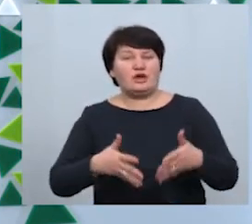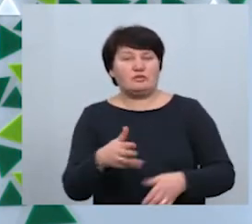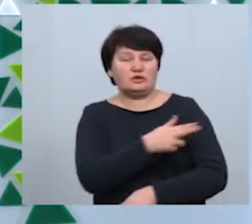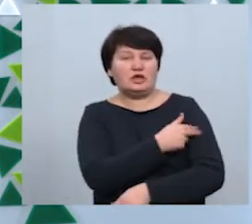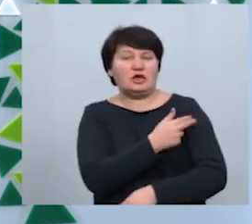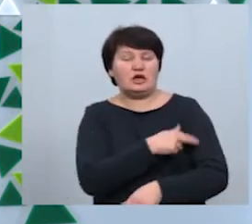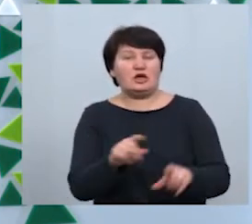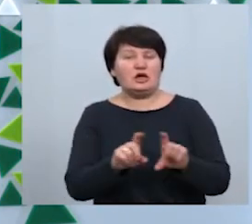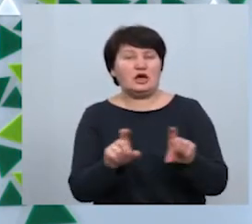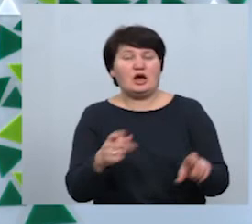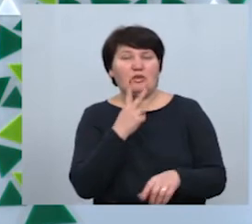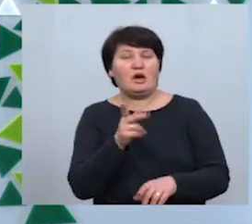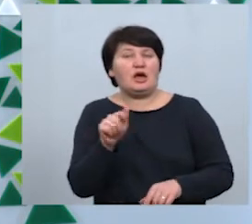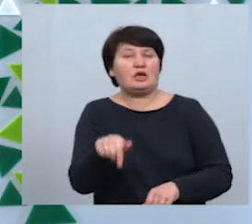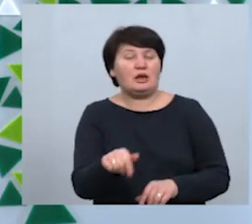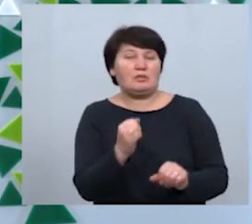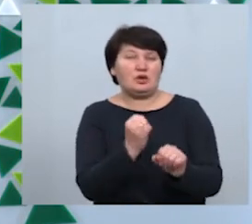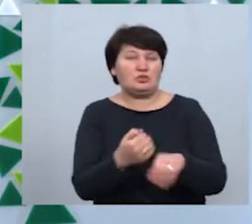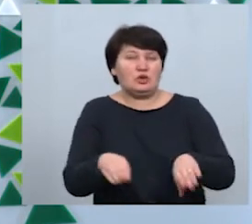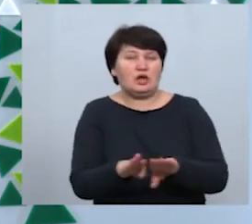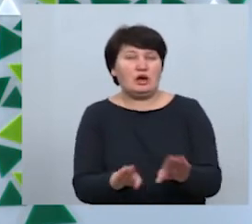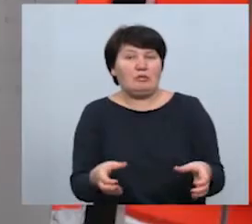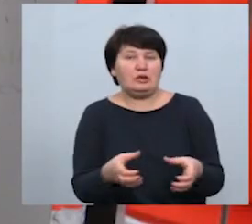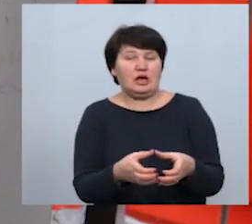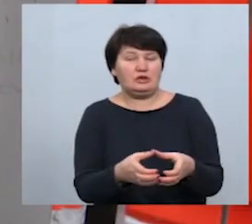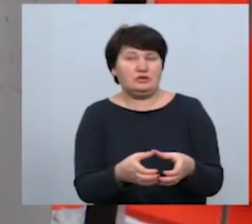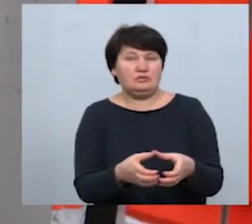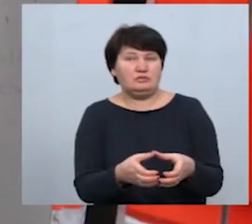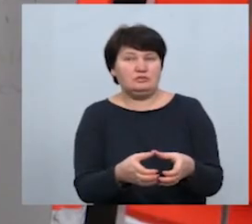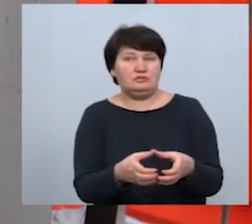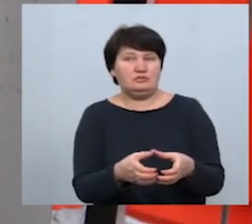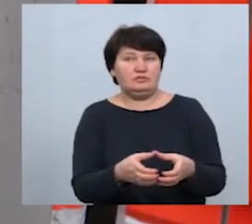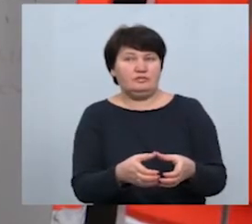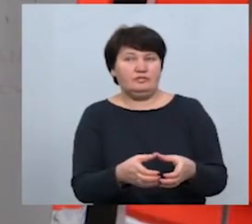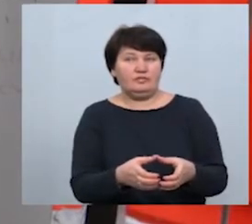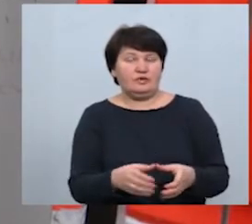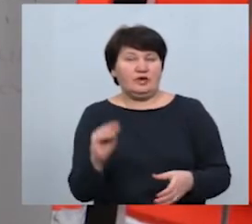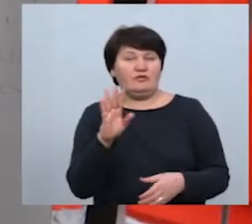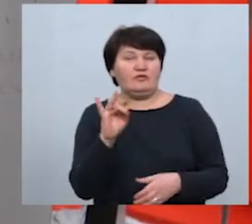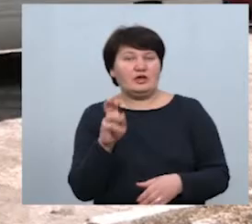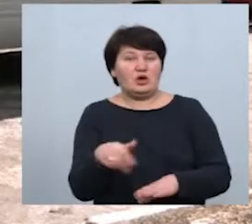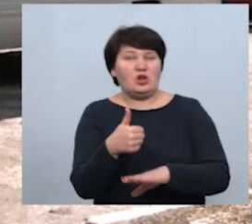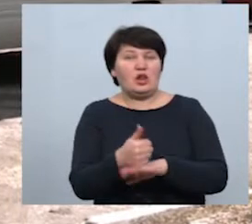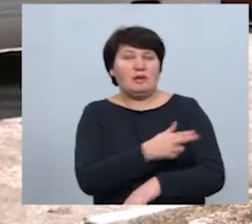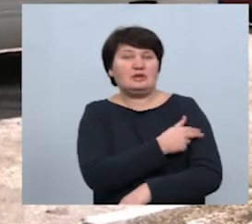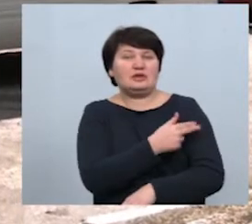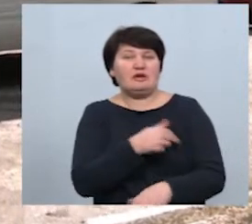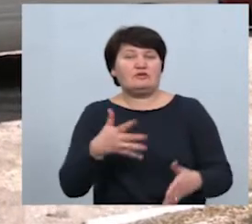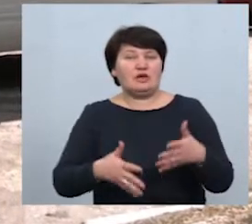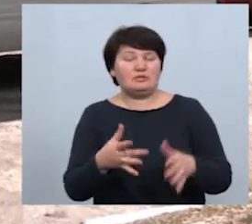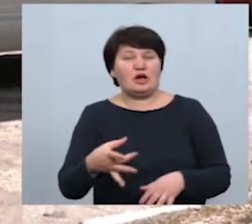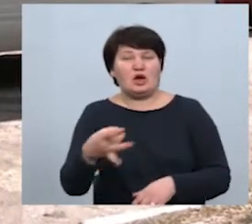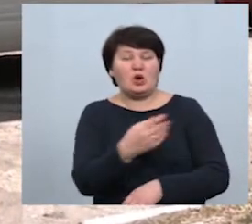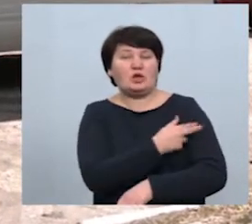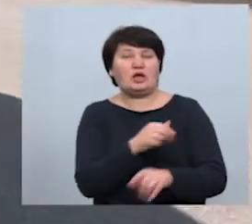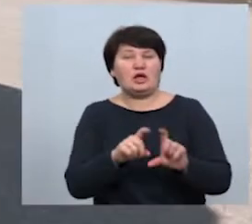лікарні і бачила, як там працює така бригада. Тетяна Феда – головна медсестра в Заболотівській районній лікарні.